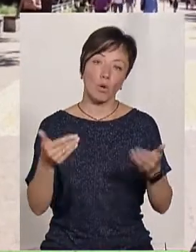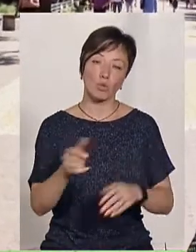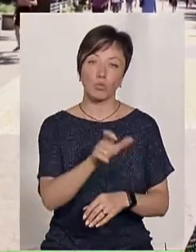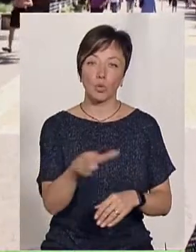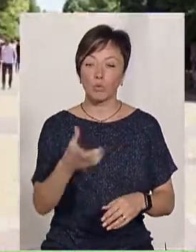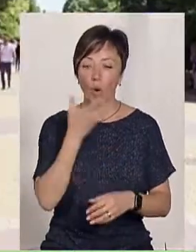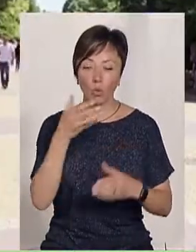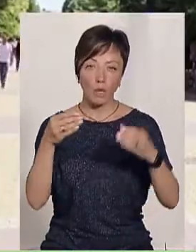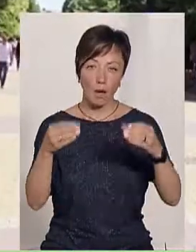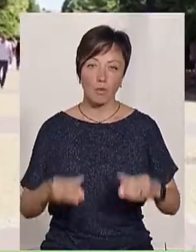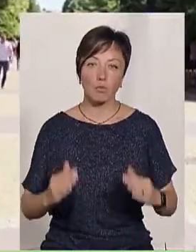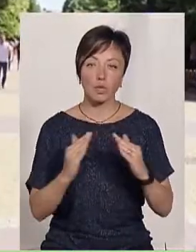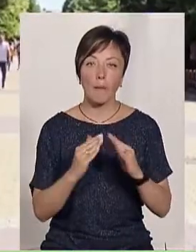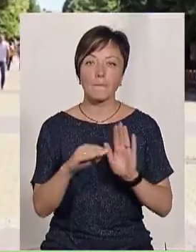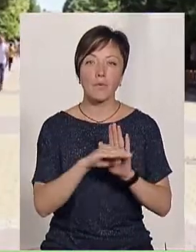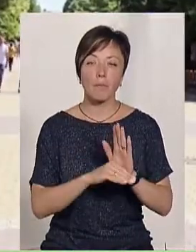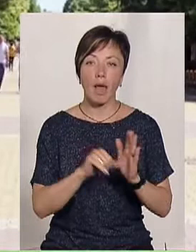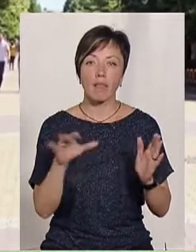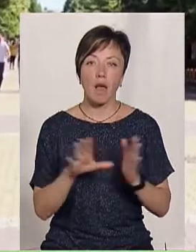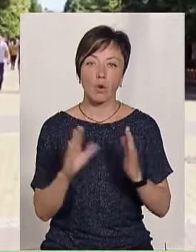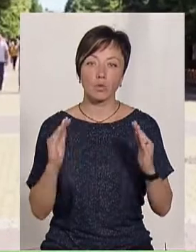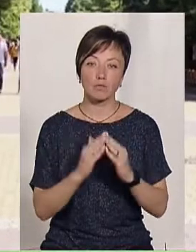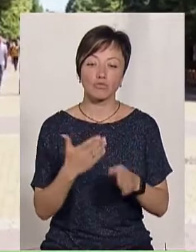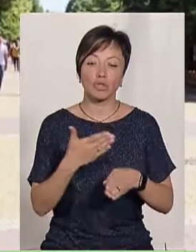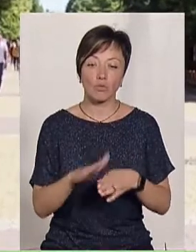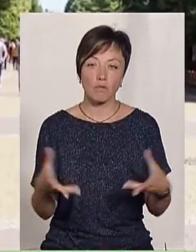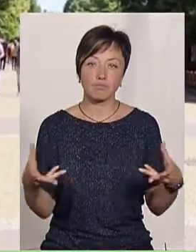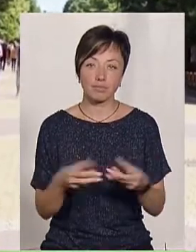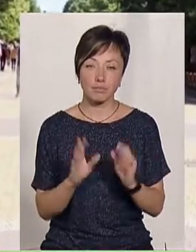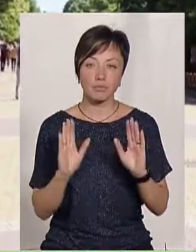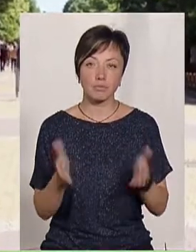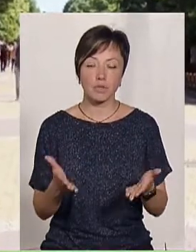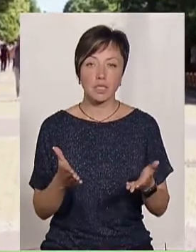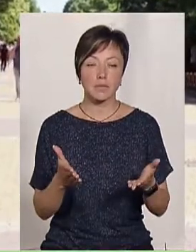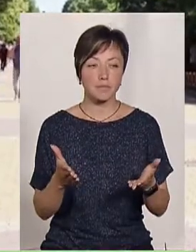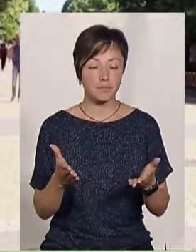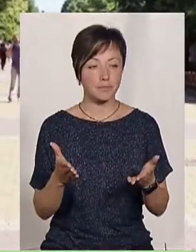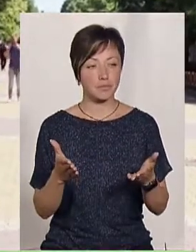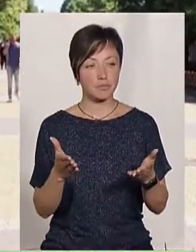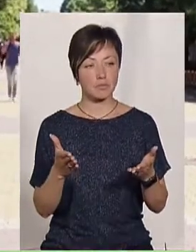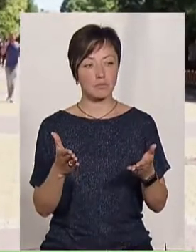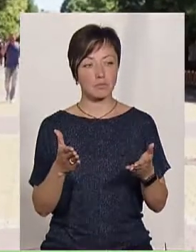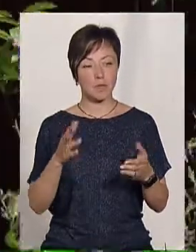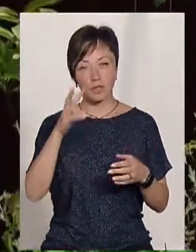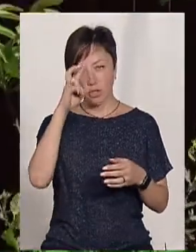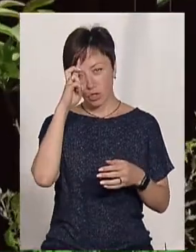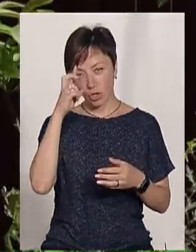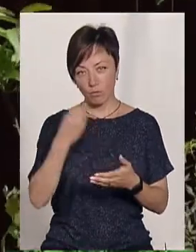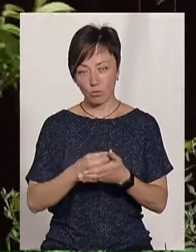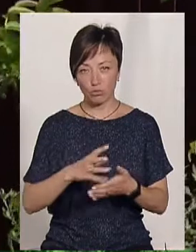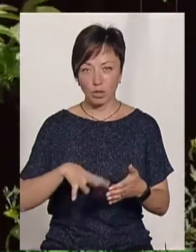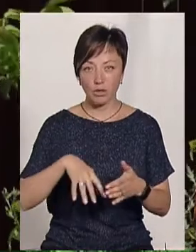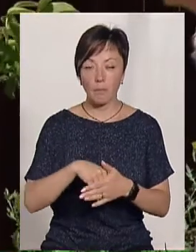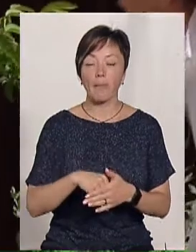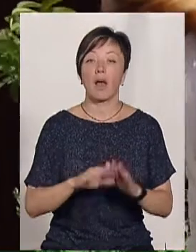утеплювати будинки по програмі «Енергодім», яка частково буде співфінансуватися з державного бюджету. Василь